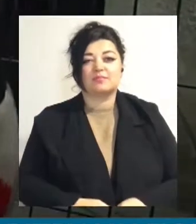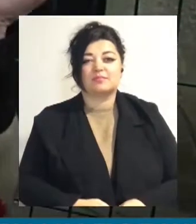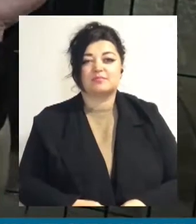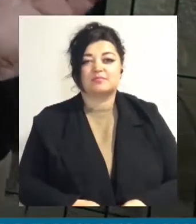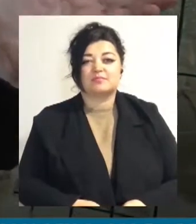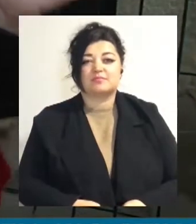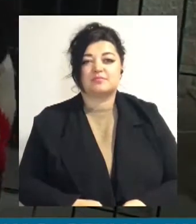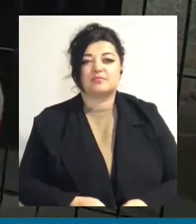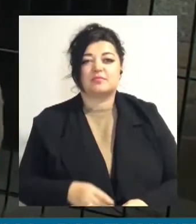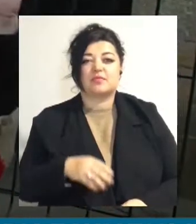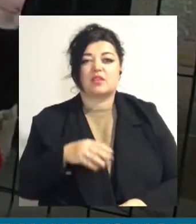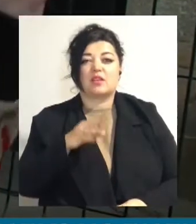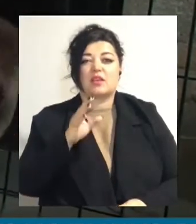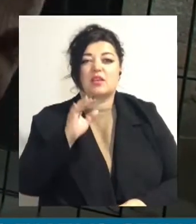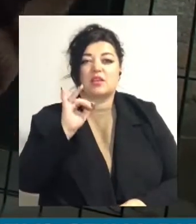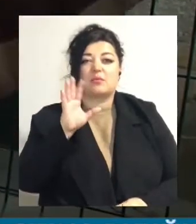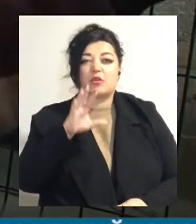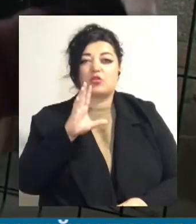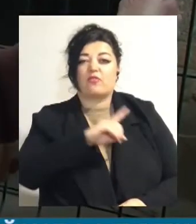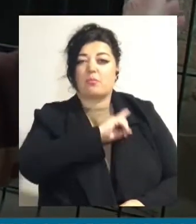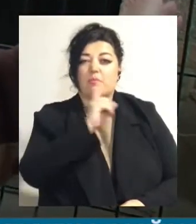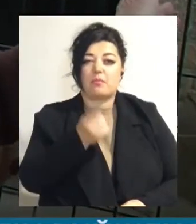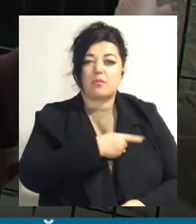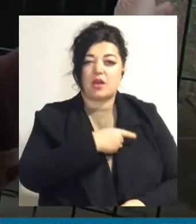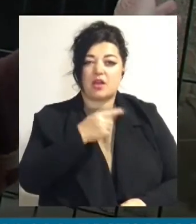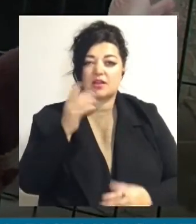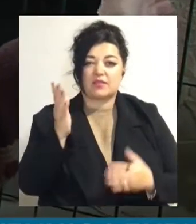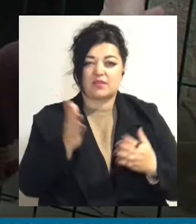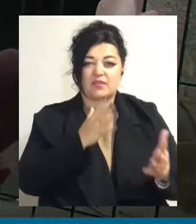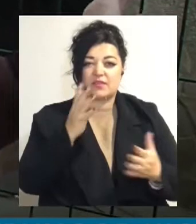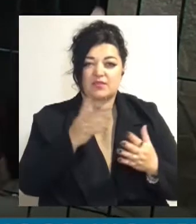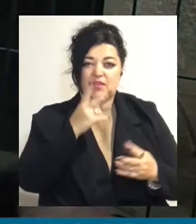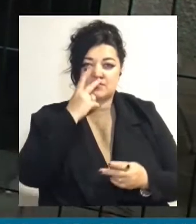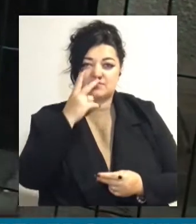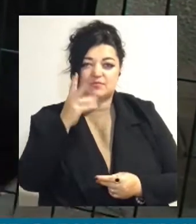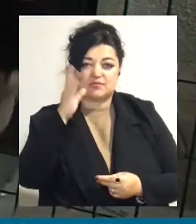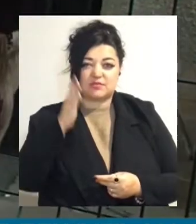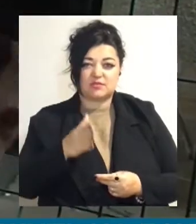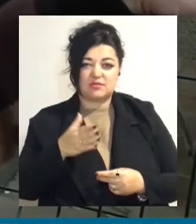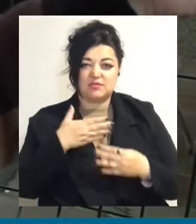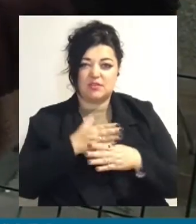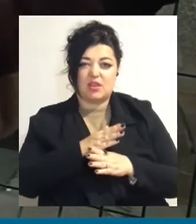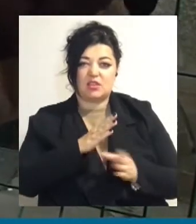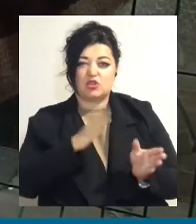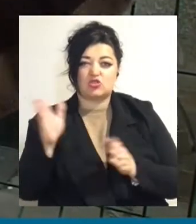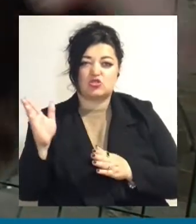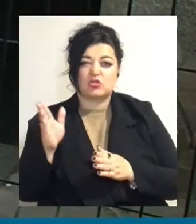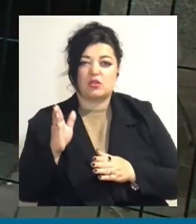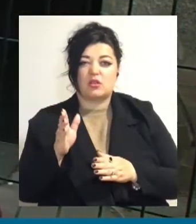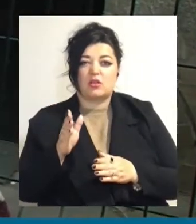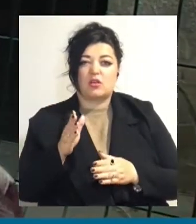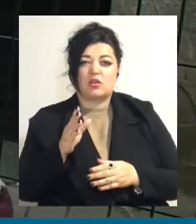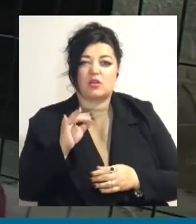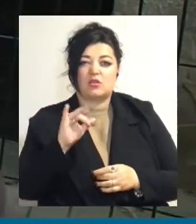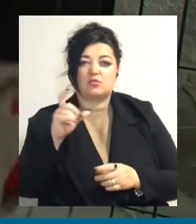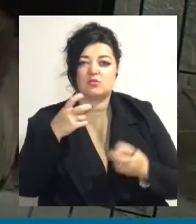потім при пориві вітру, ну, слухали, що там стіна, ви бачили, ходили, стіна отошла. І потім вийшли на вулицю, дивимося,